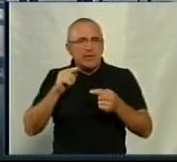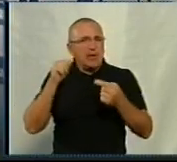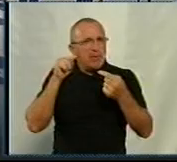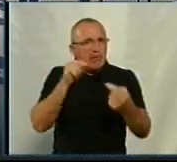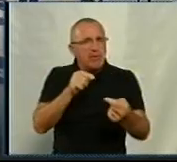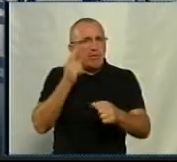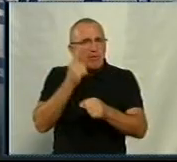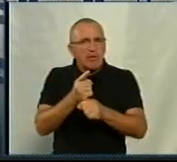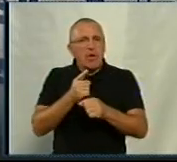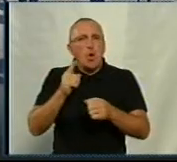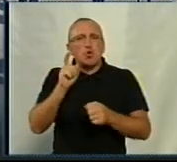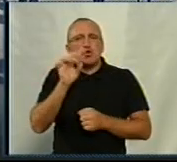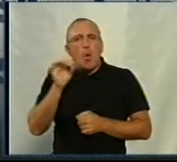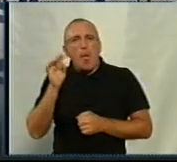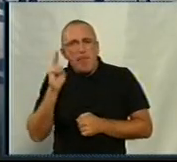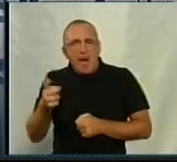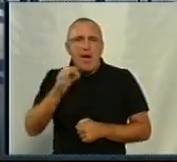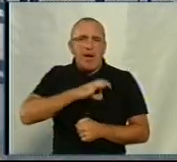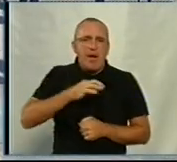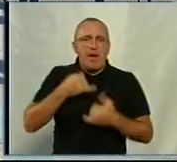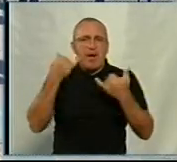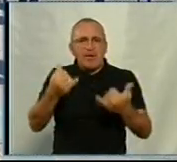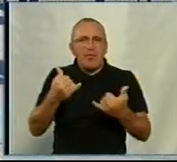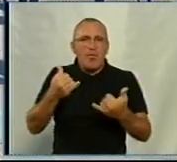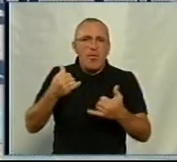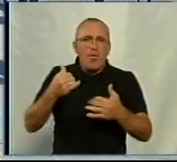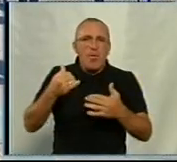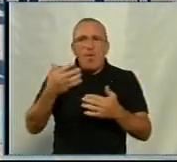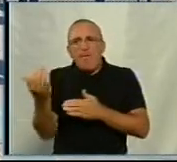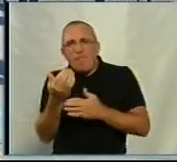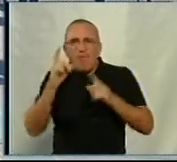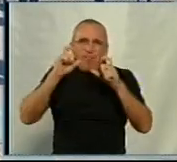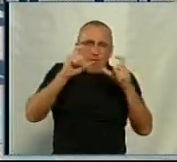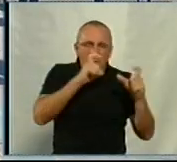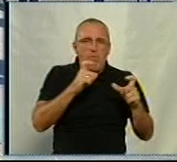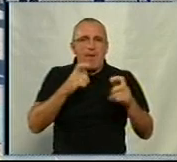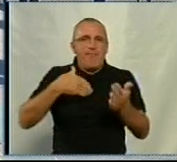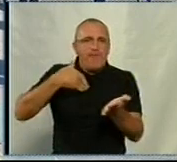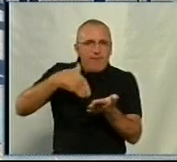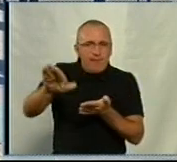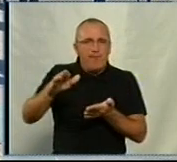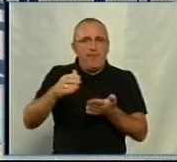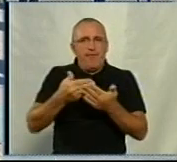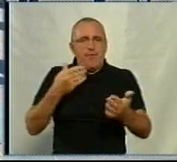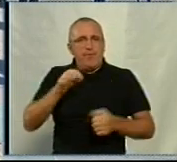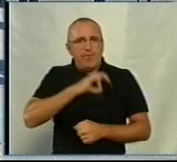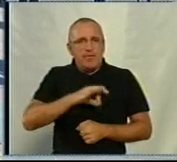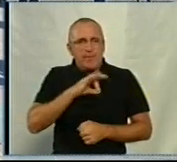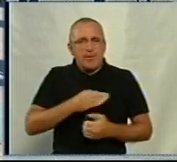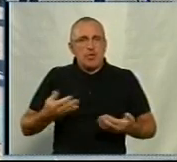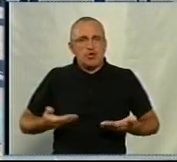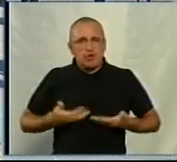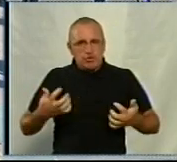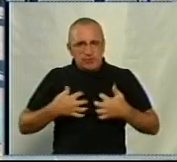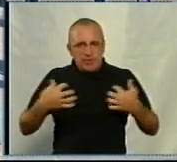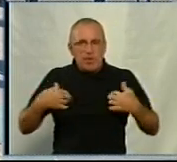заборона контактних зоопарків та експлуатації тварин для жебракування і фотопослуг, відмова від використання живих тварин